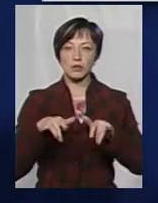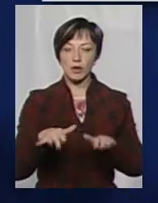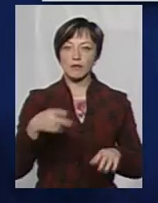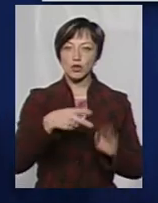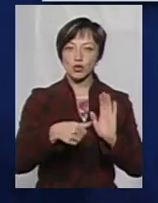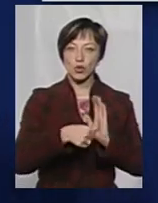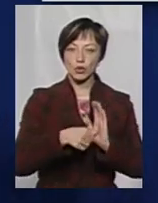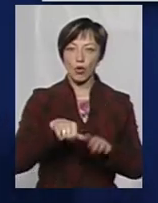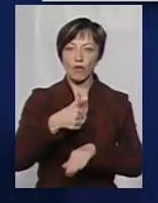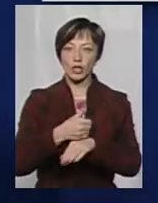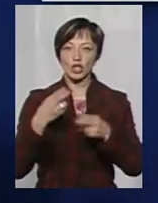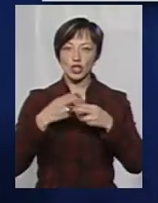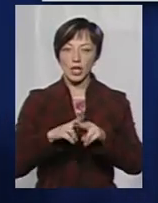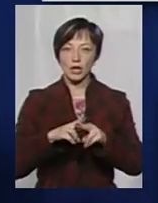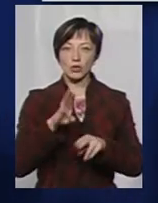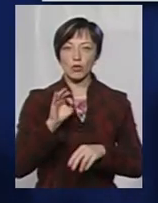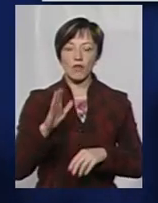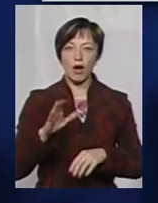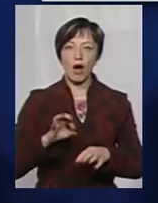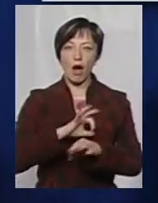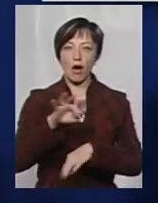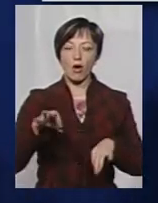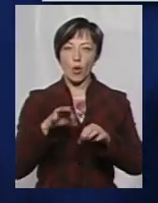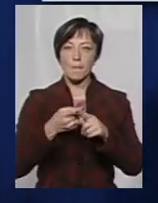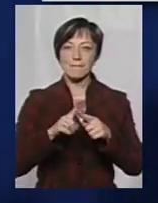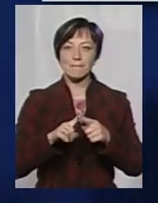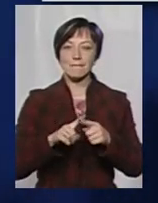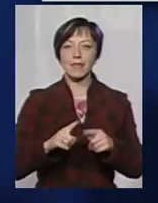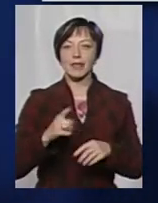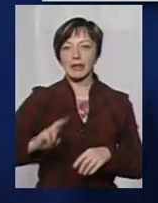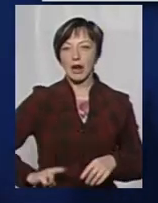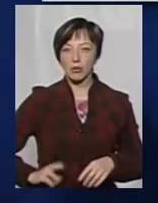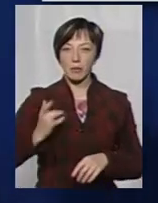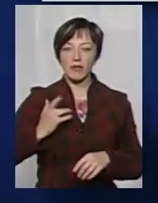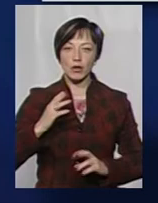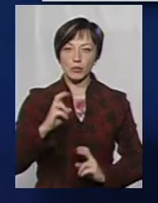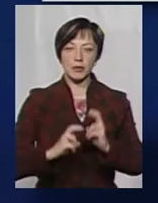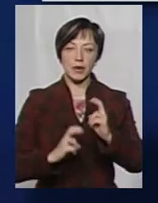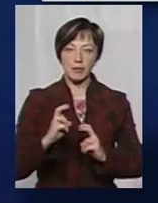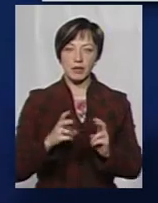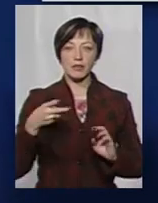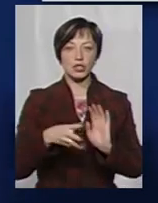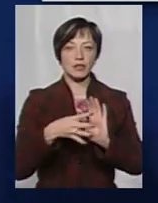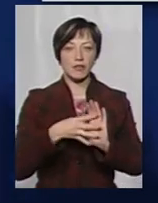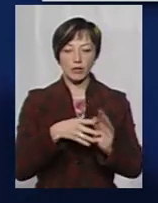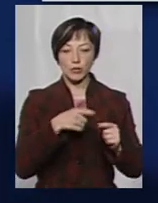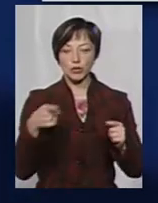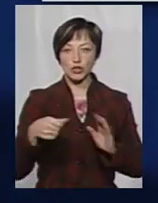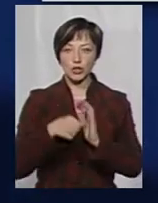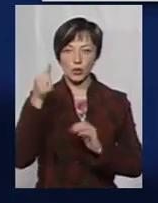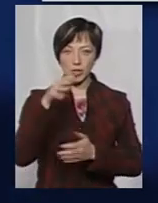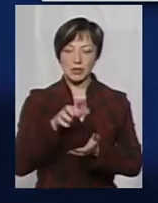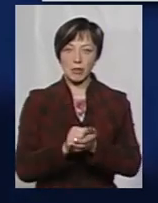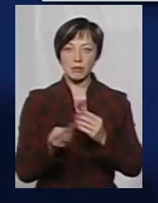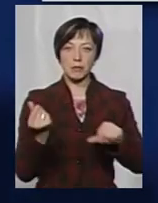2006-го головний інженер СТОВ Агропрана, директор приватного підприємства «Буд Універсал Сервіс». З 2009-го впродовж шести років